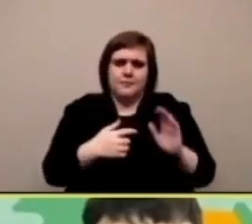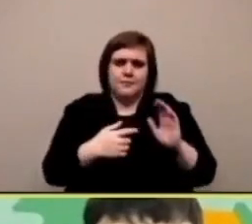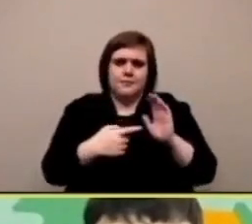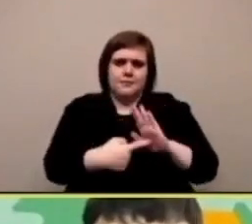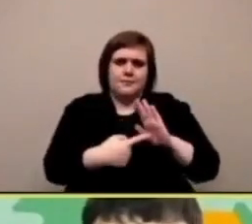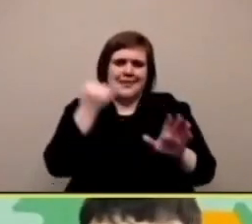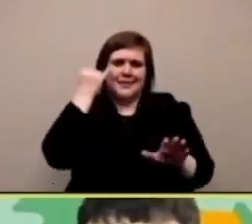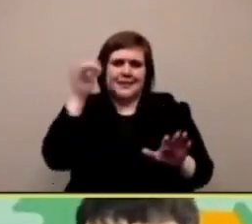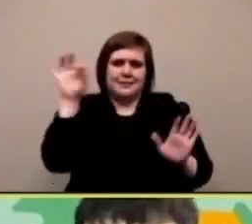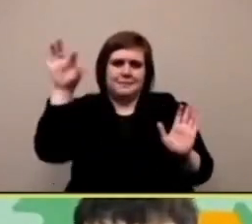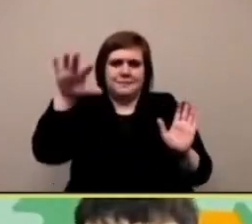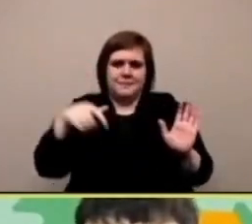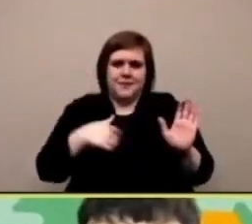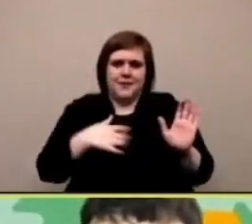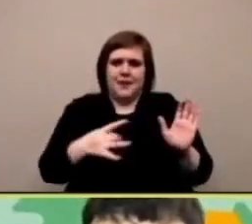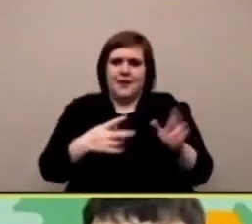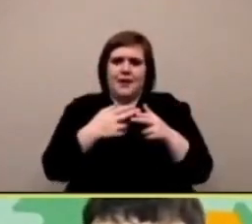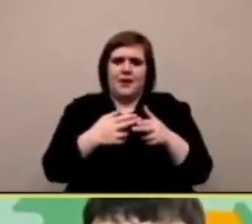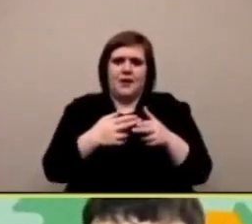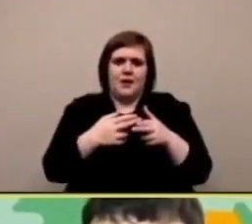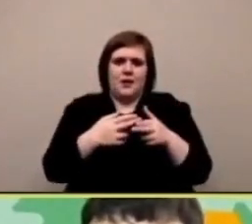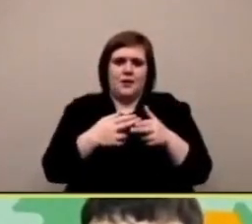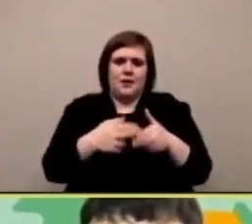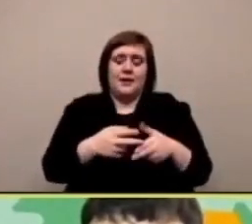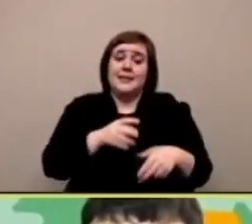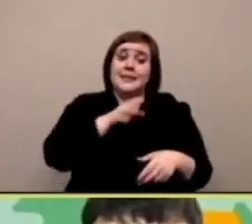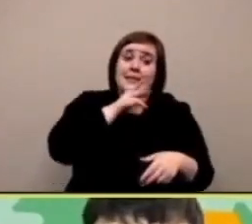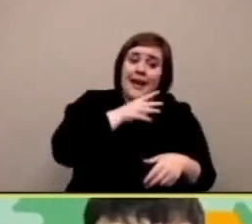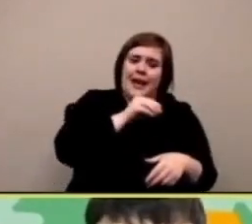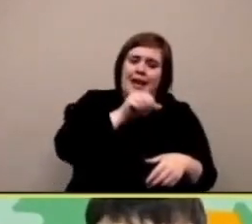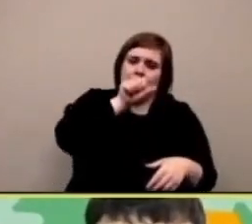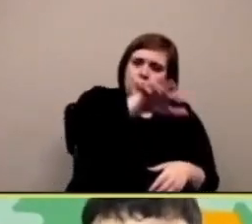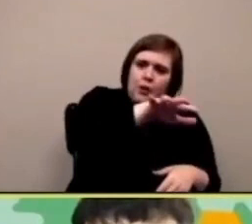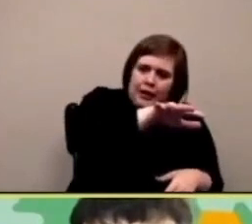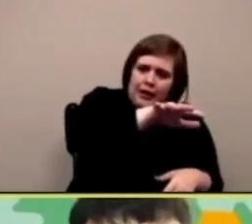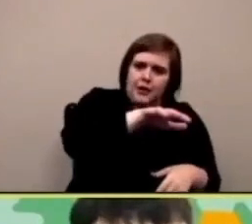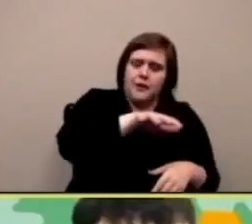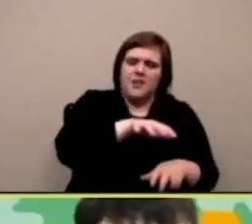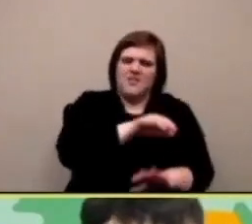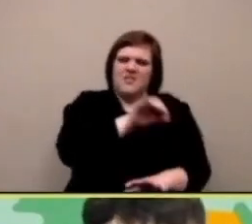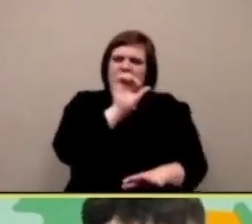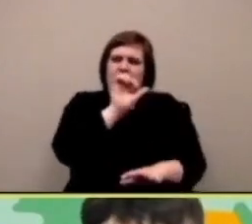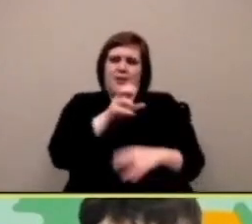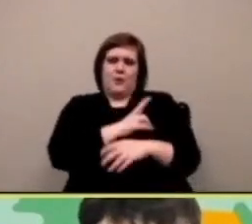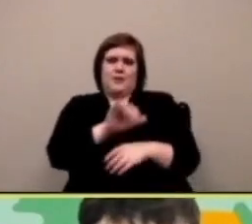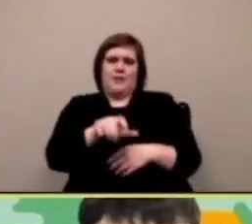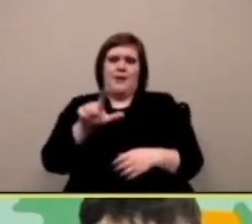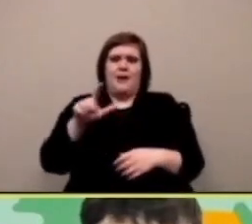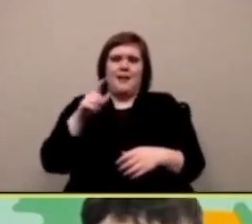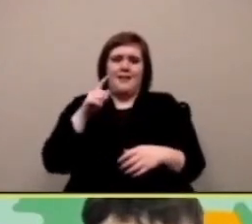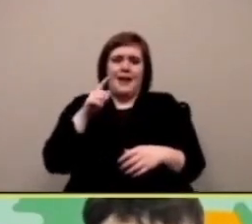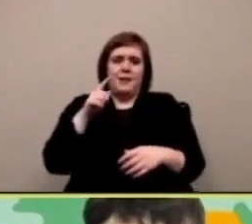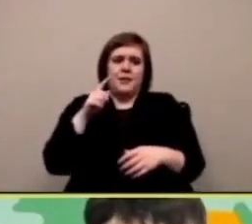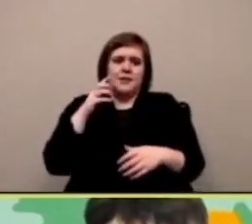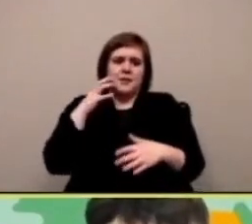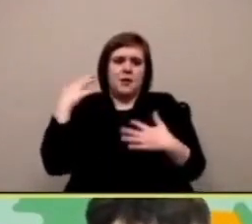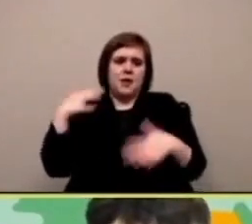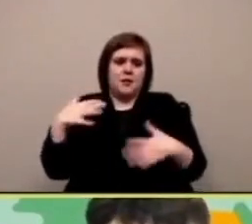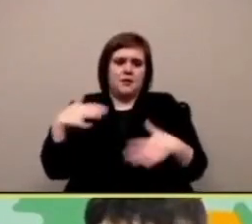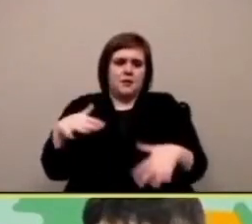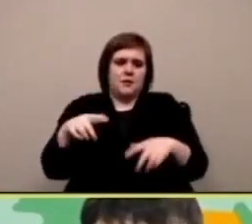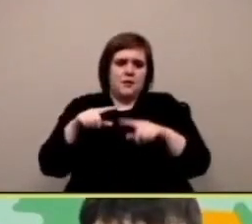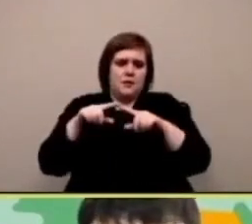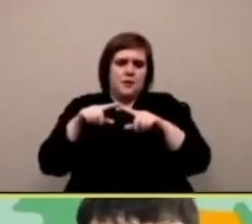fatemi allora condividere un altro esempio con un'altra idea divertente lo chiamo progetto